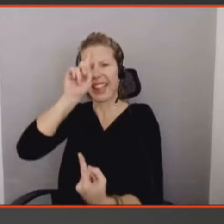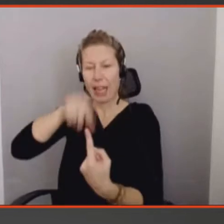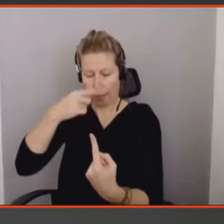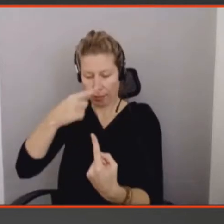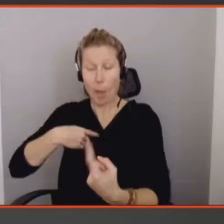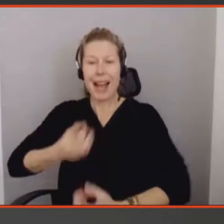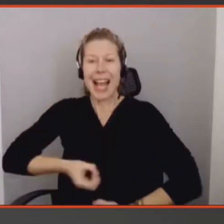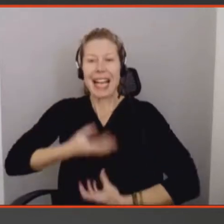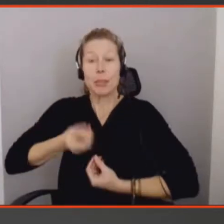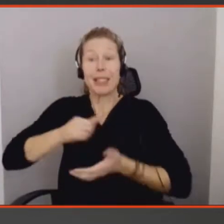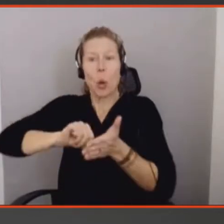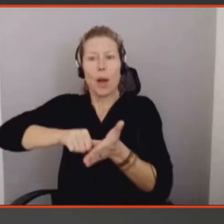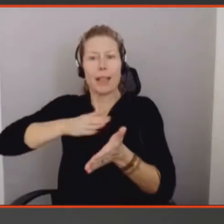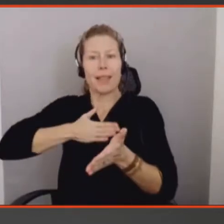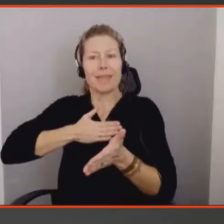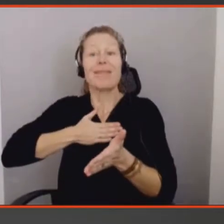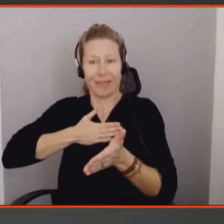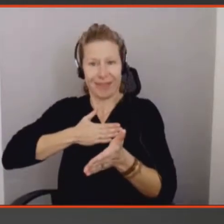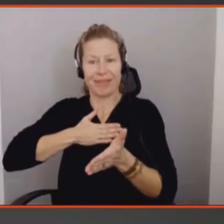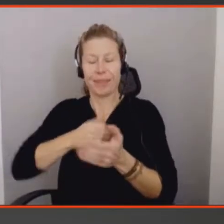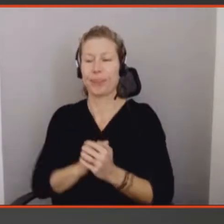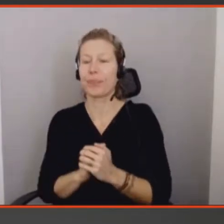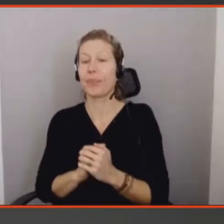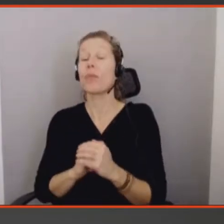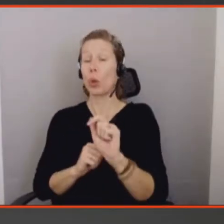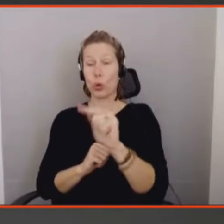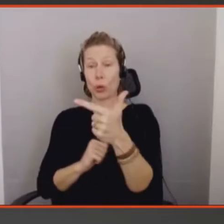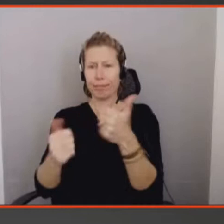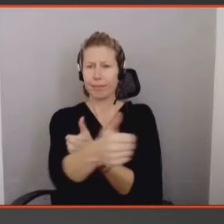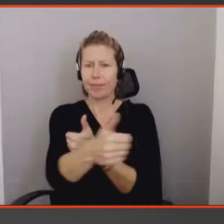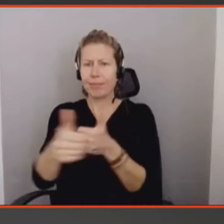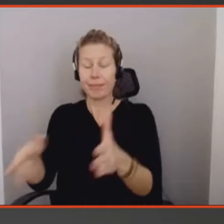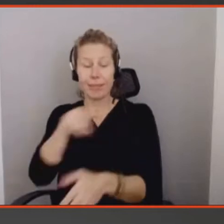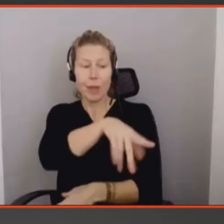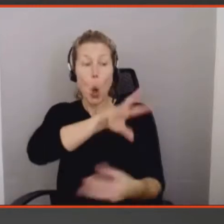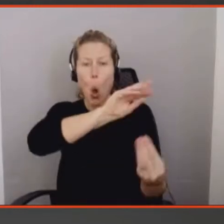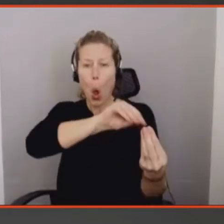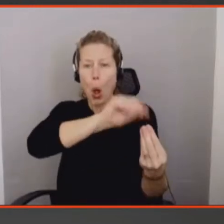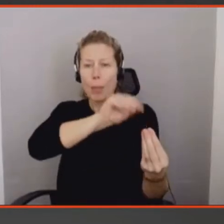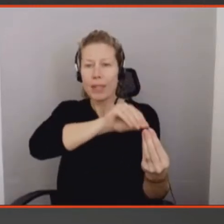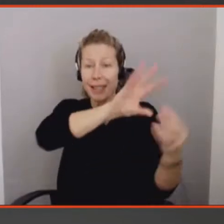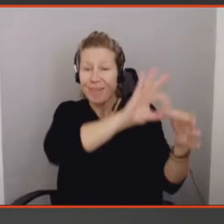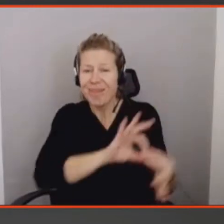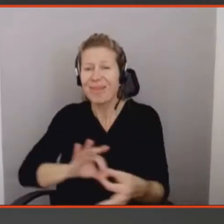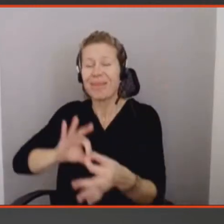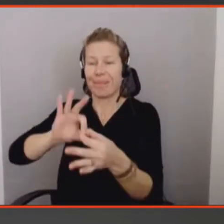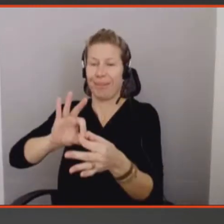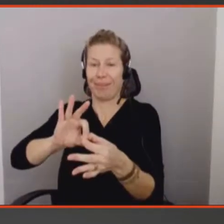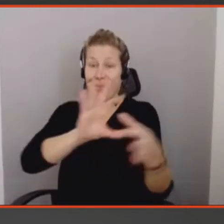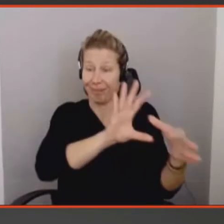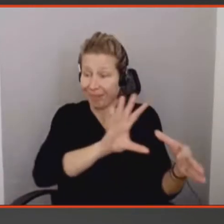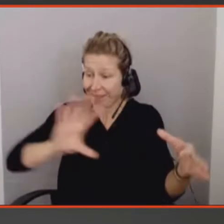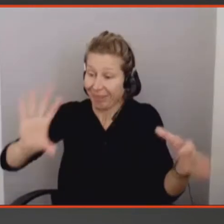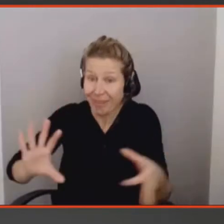Dans la deuxième grande famille, c'est des objets qui ont en une association. Et c'est plutôt l'association, donc un référent externe,